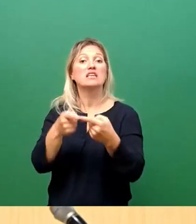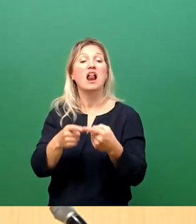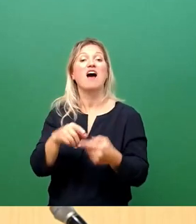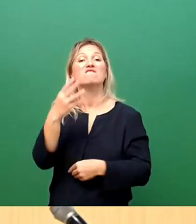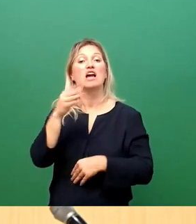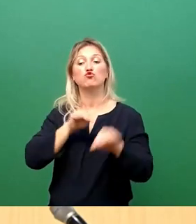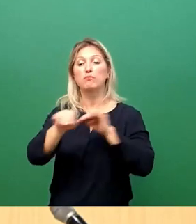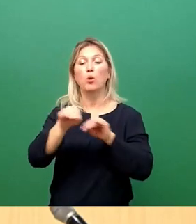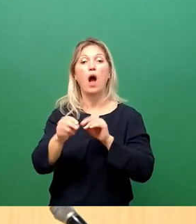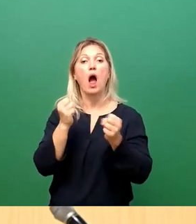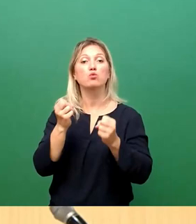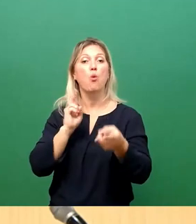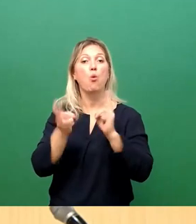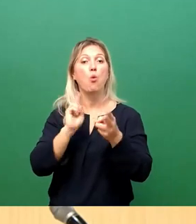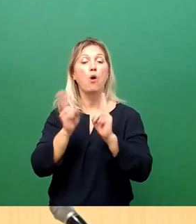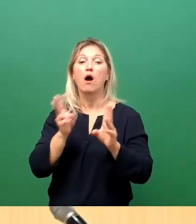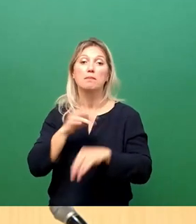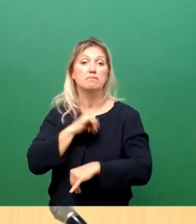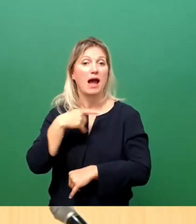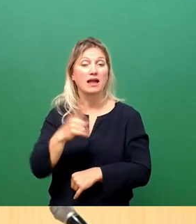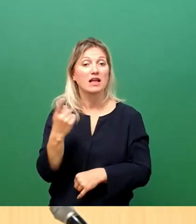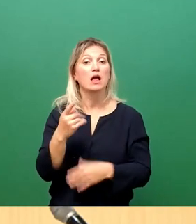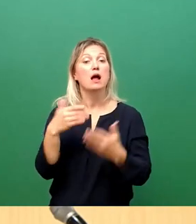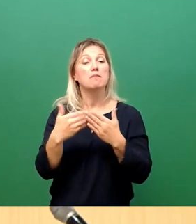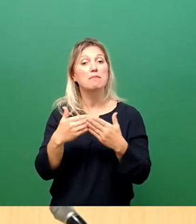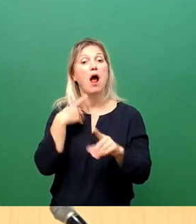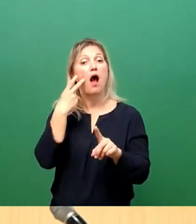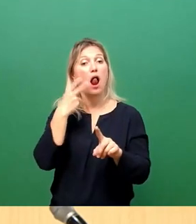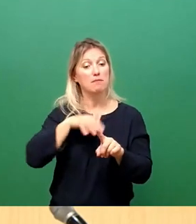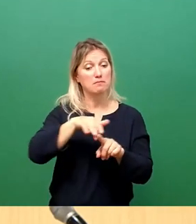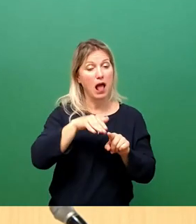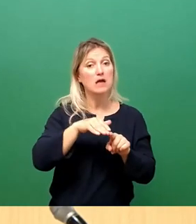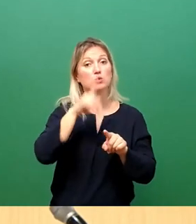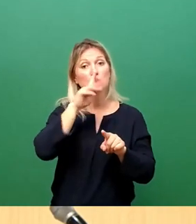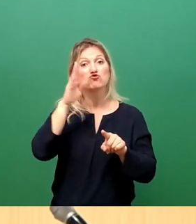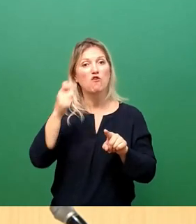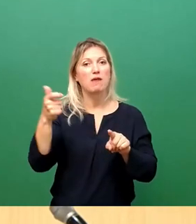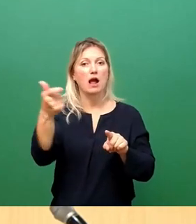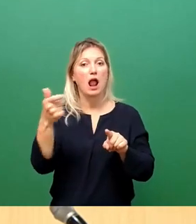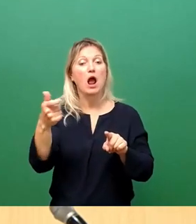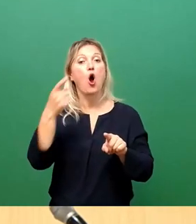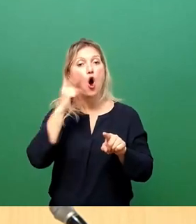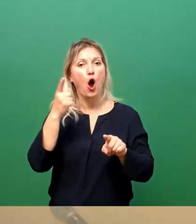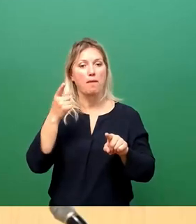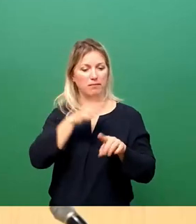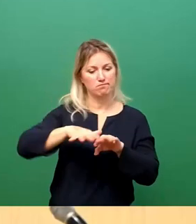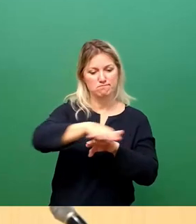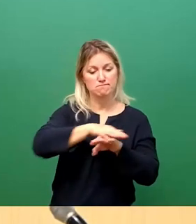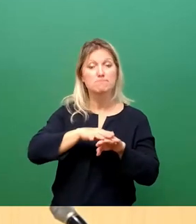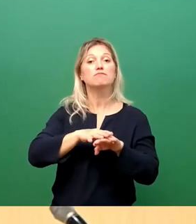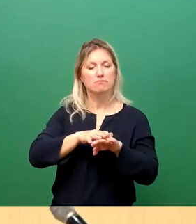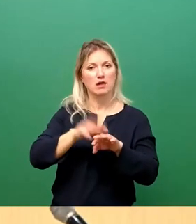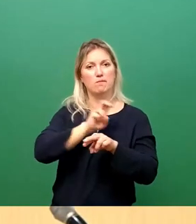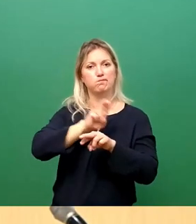insbesondere darum, ob wir am Albertplatz und oben an der Stauffenbergallee einen entsprechenden Knotenvorlauf haben, wo der ÖPNV tatsächlich auch vernünftig